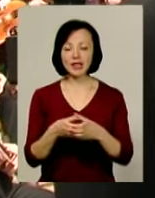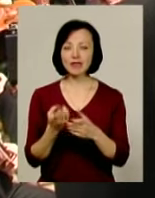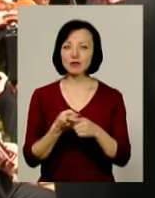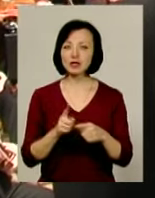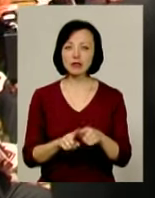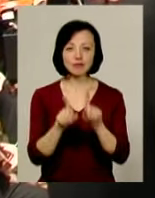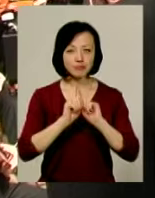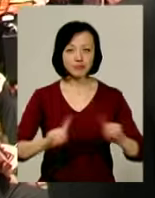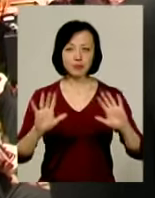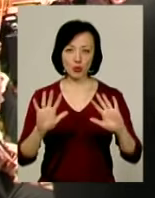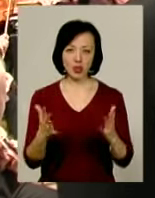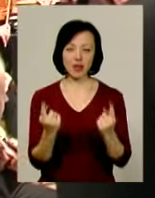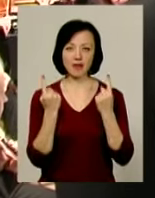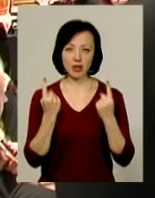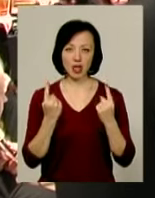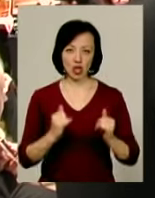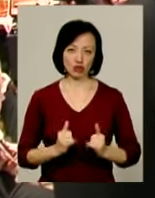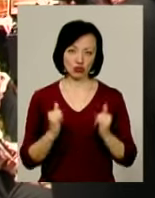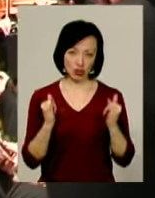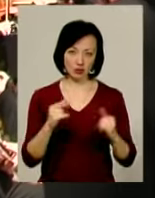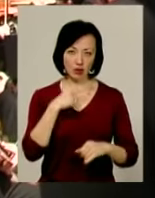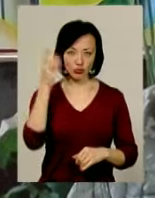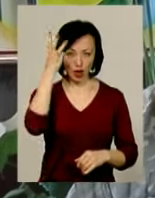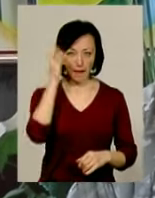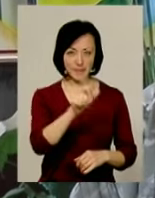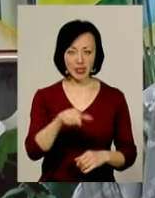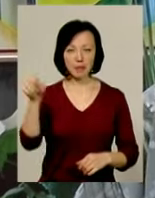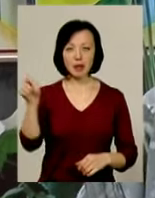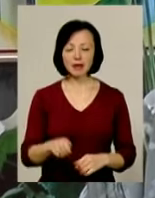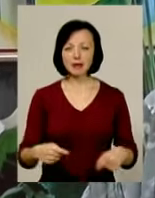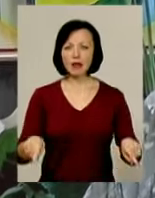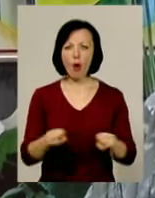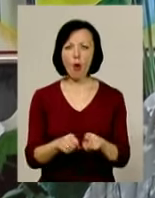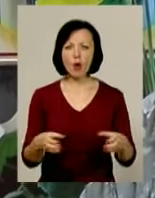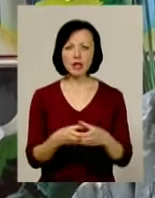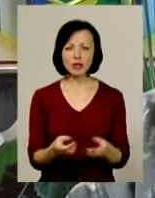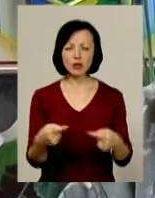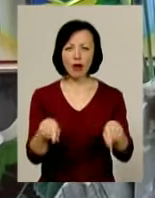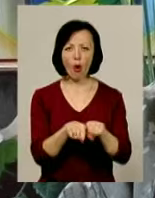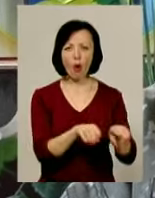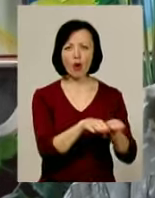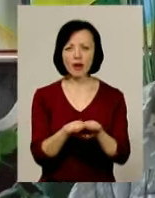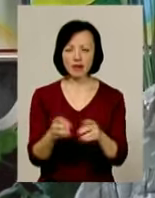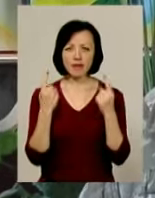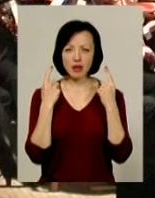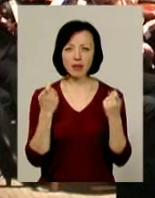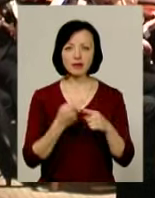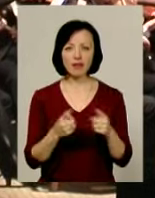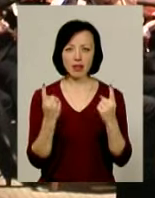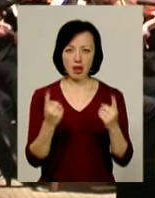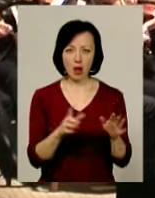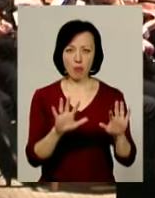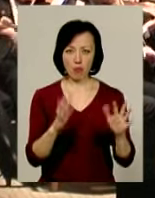і неперезічна подія, і велика честь, свєржують хмельничани. Приїзд такого колективу, такого рівня – це велика подія.